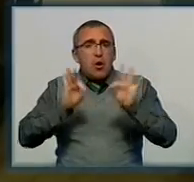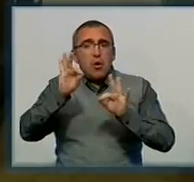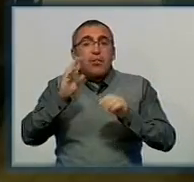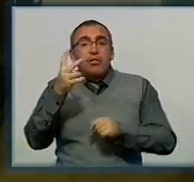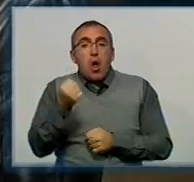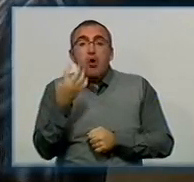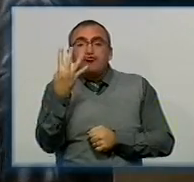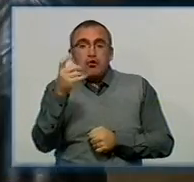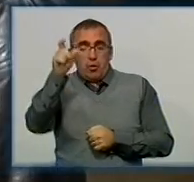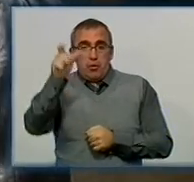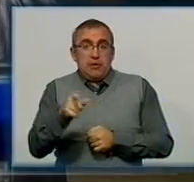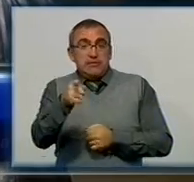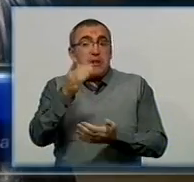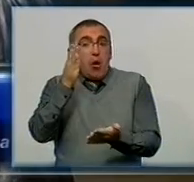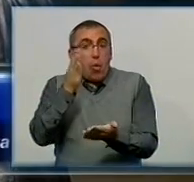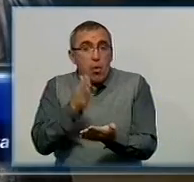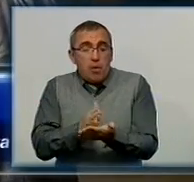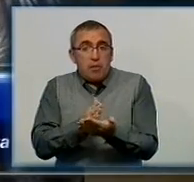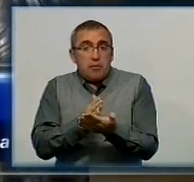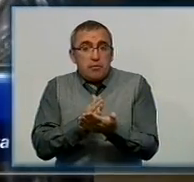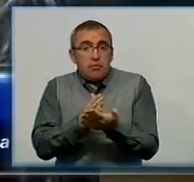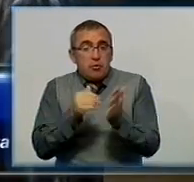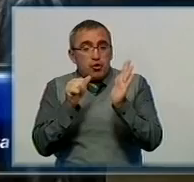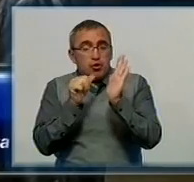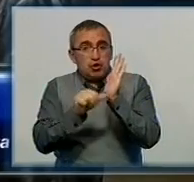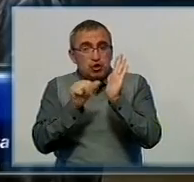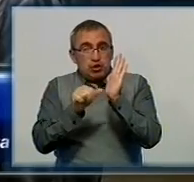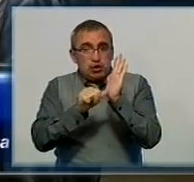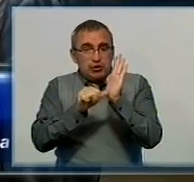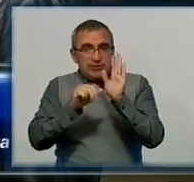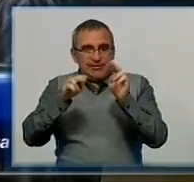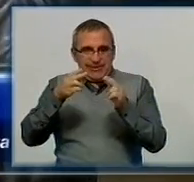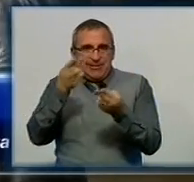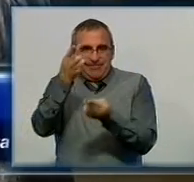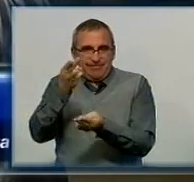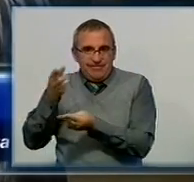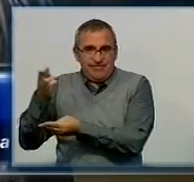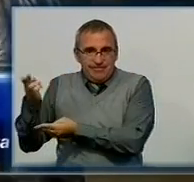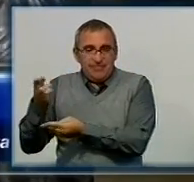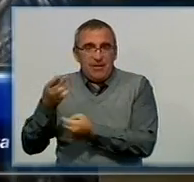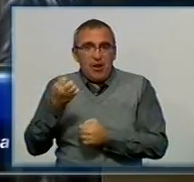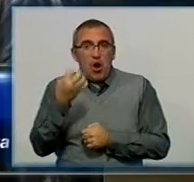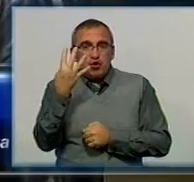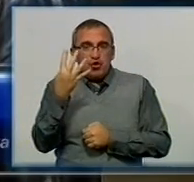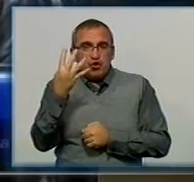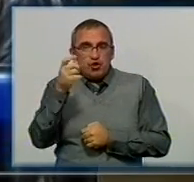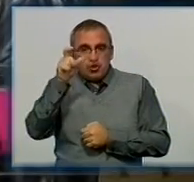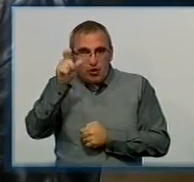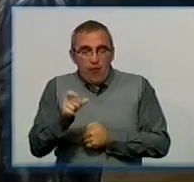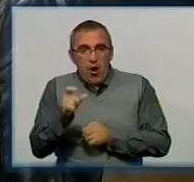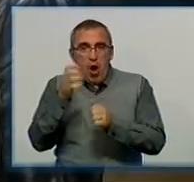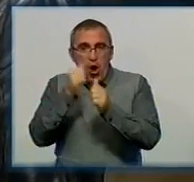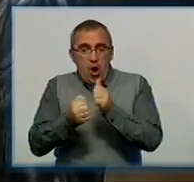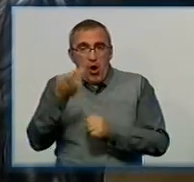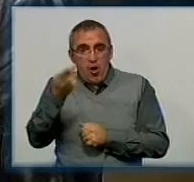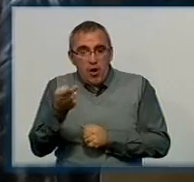особи. Тут знаходиться близько 60-двухетазних нар на чотири шкоди. І